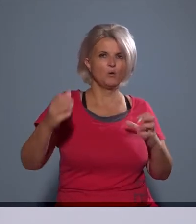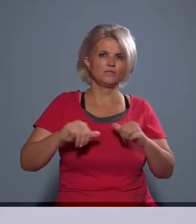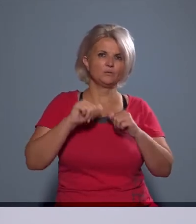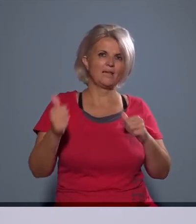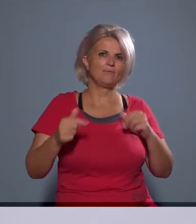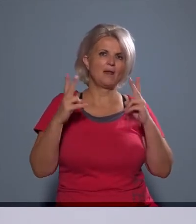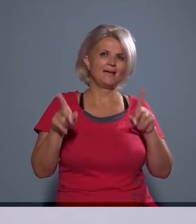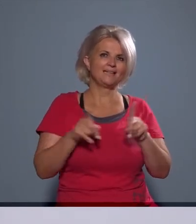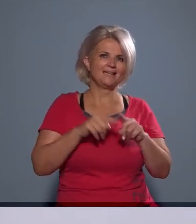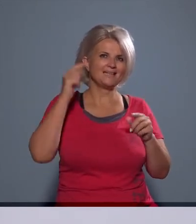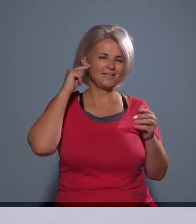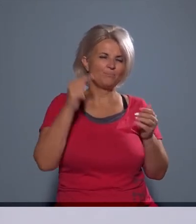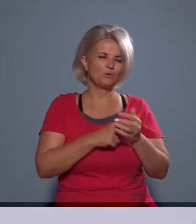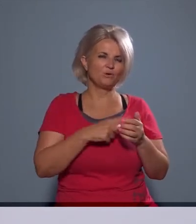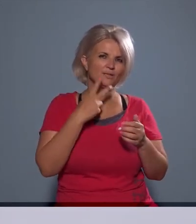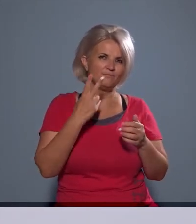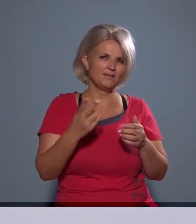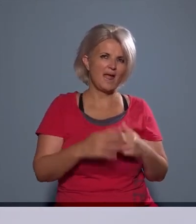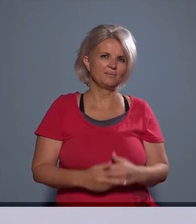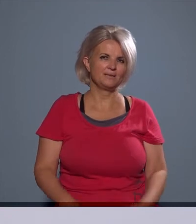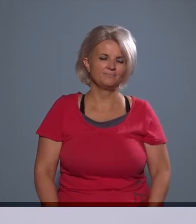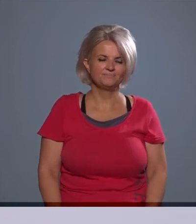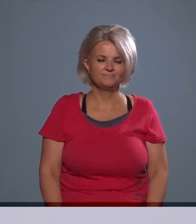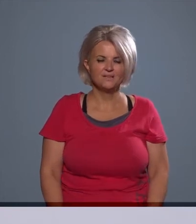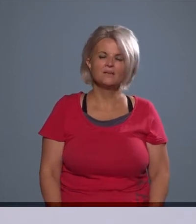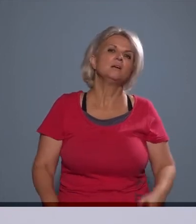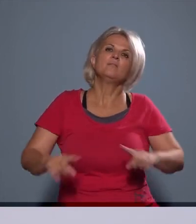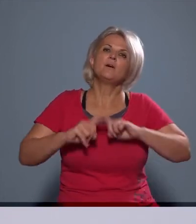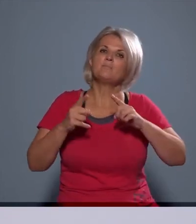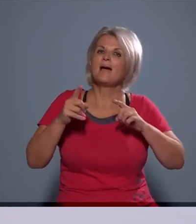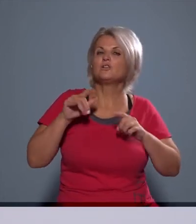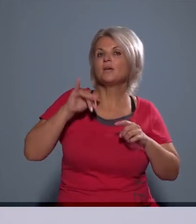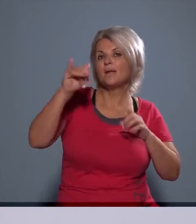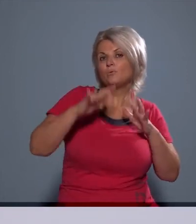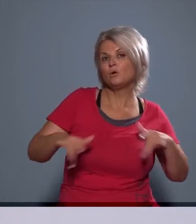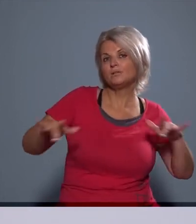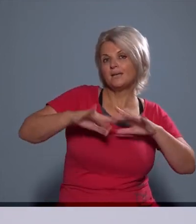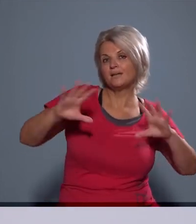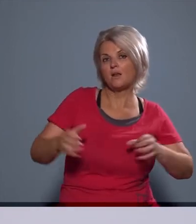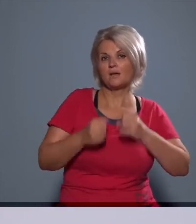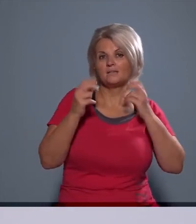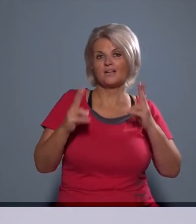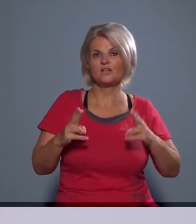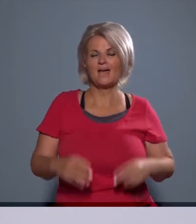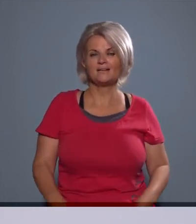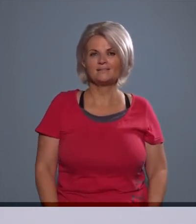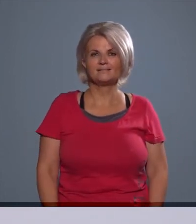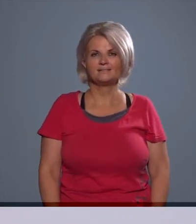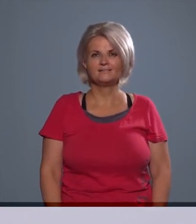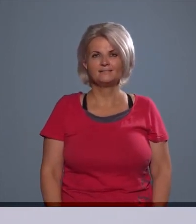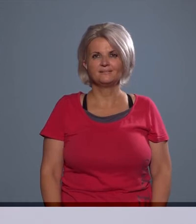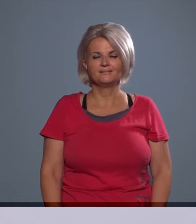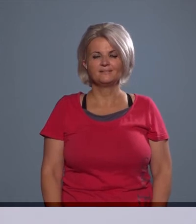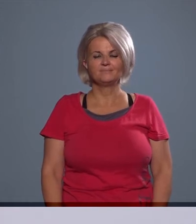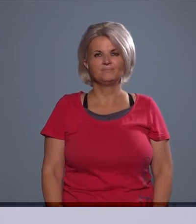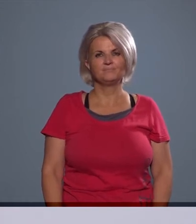szempontokat is figyelembe venni, vagy akár lehetne más repülőtér kialakításáról is beszélni, akkor is, hogyha